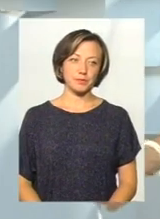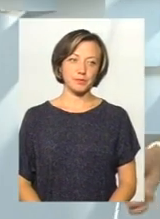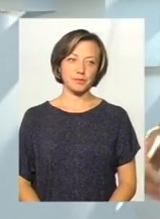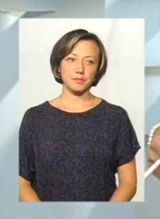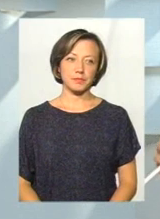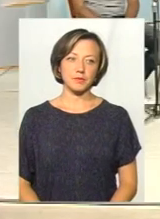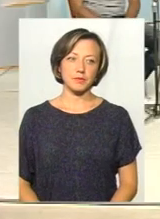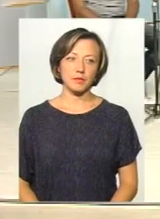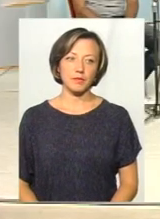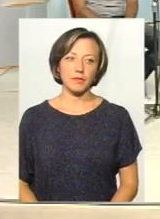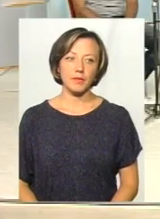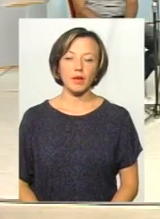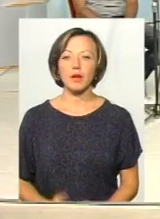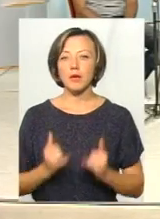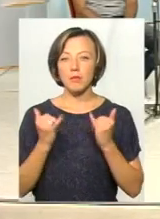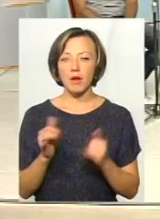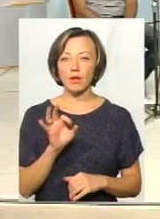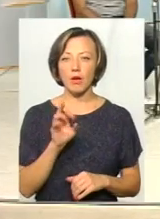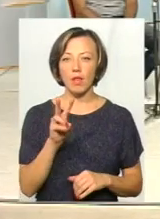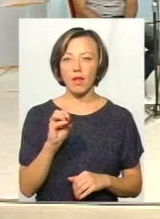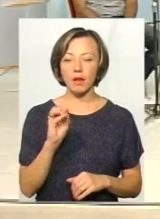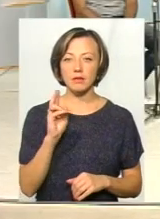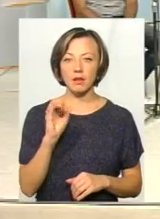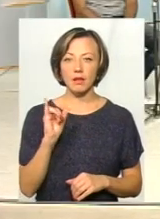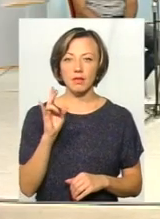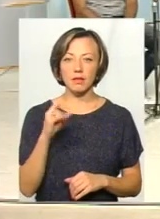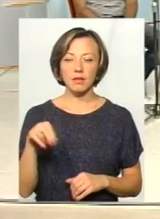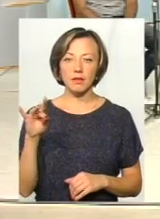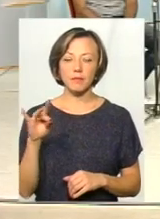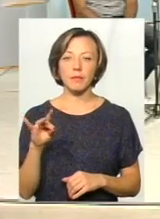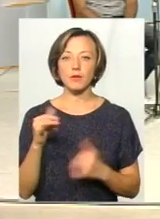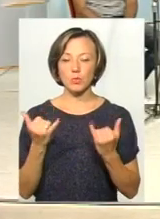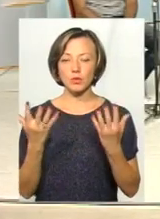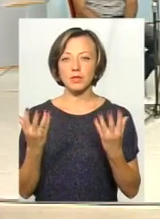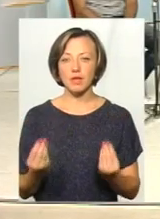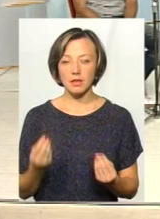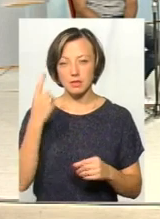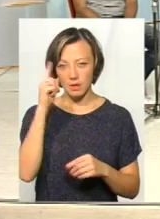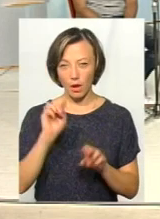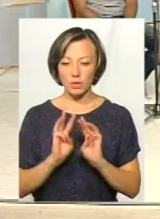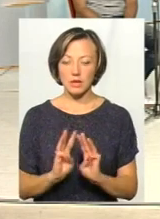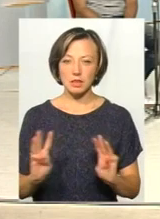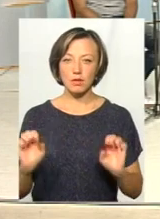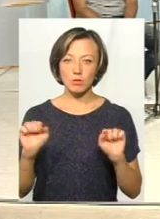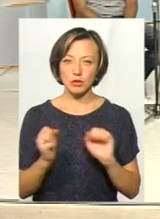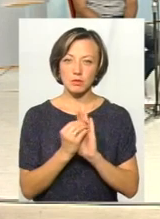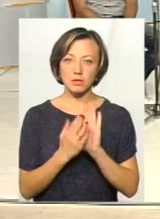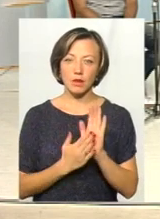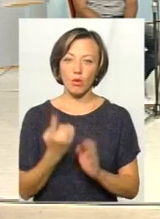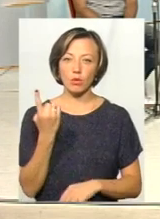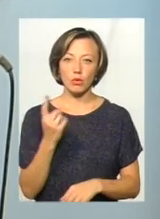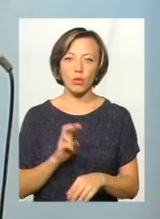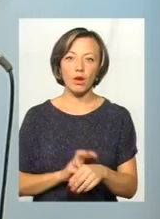Власне, пане Олександре, на сьогоднішній день, знаю вже, принаймні на сайті, можна записатися до одного